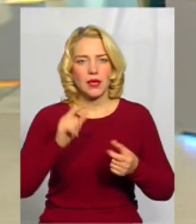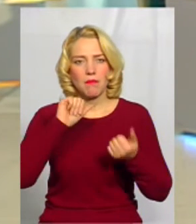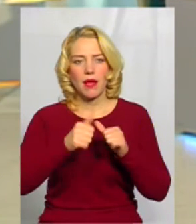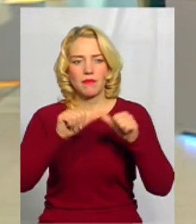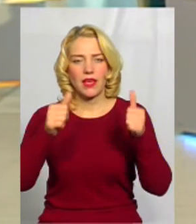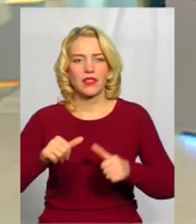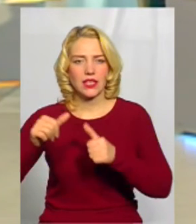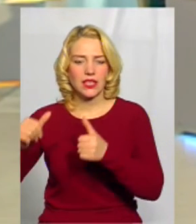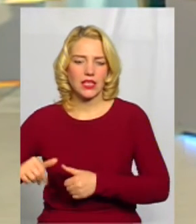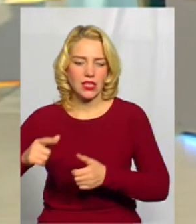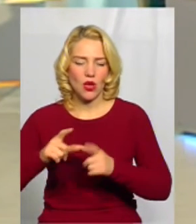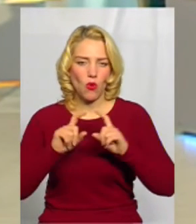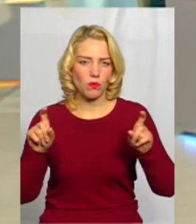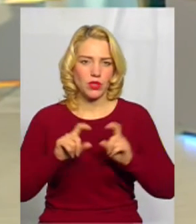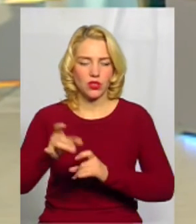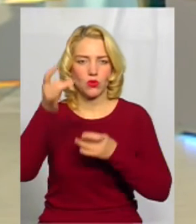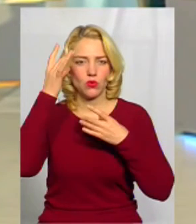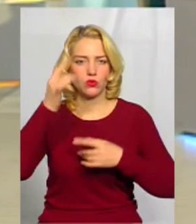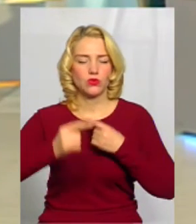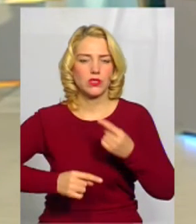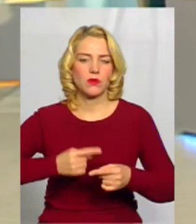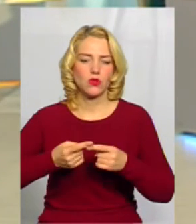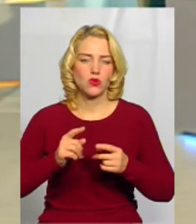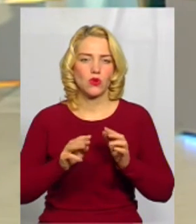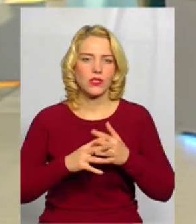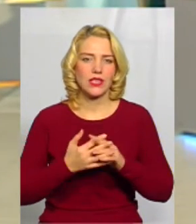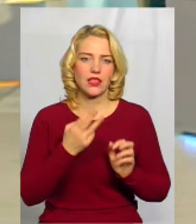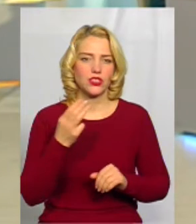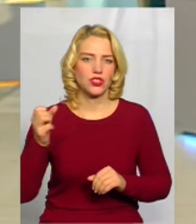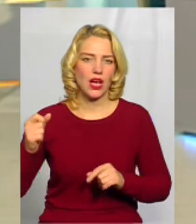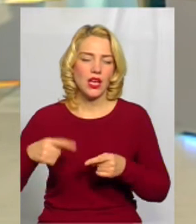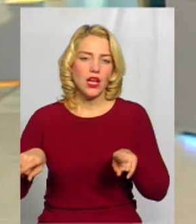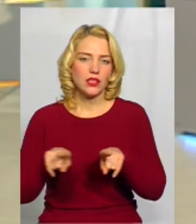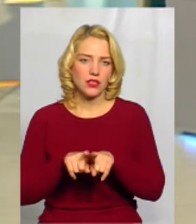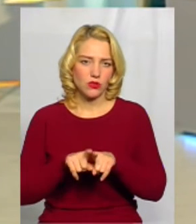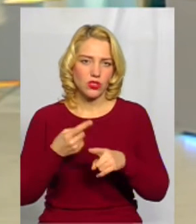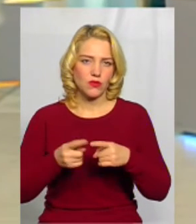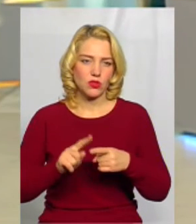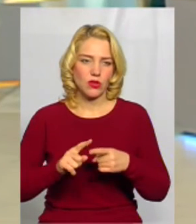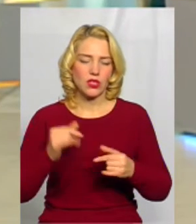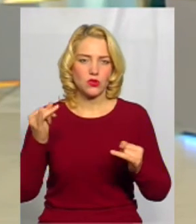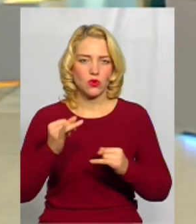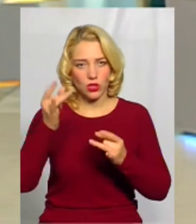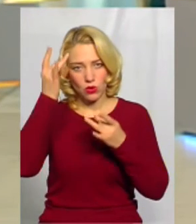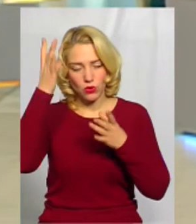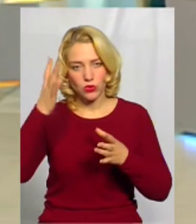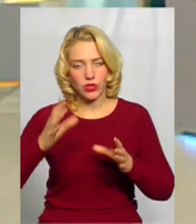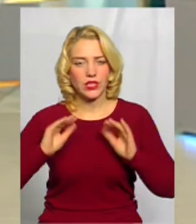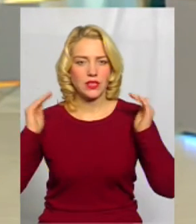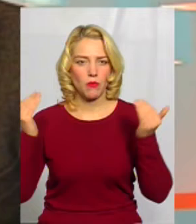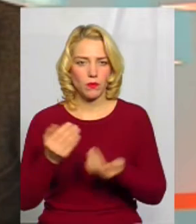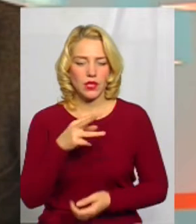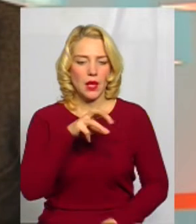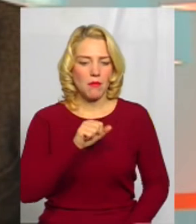'ятки та об'єкти культурної спадщини цього селища. В тому числі також і історико-культурний заповідник